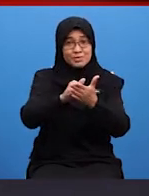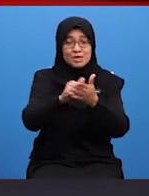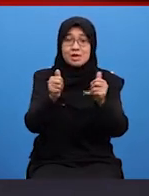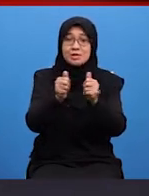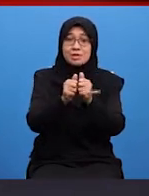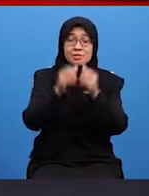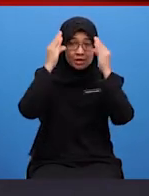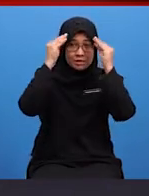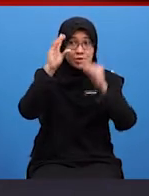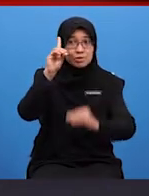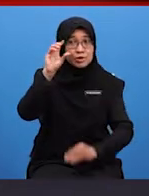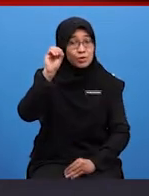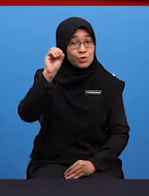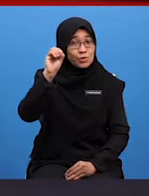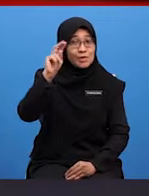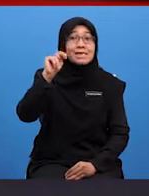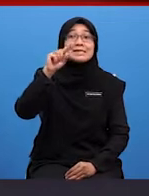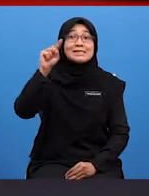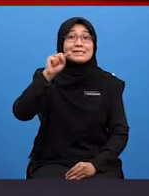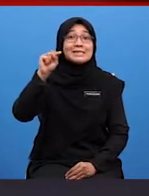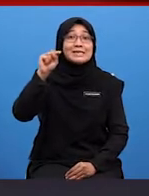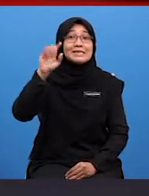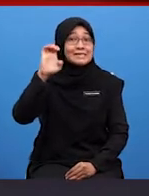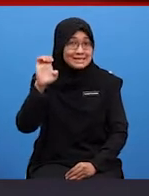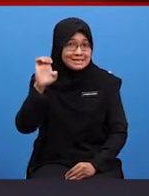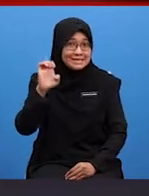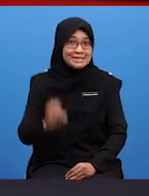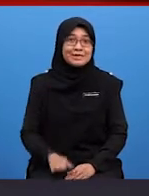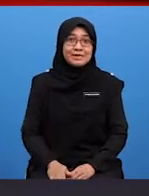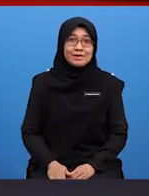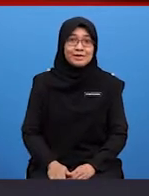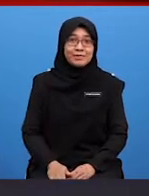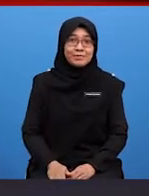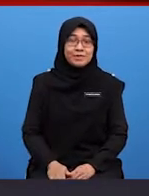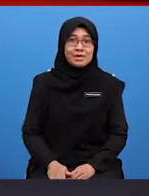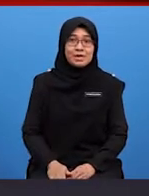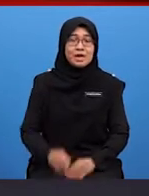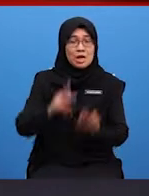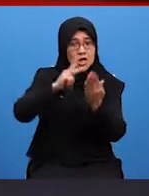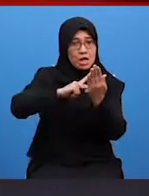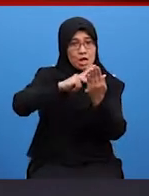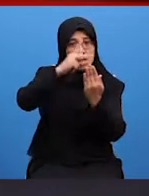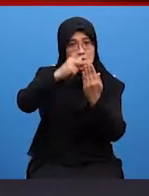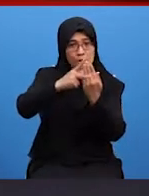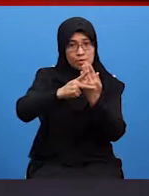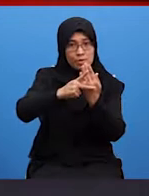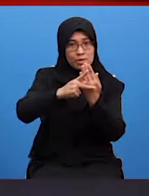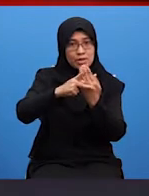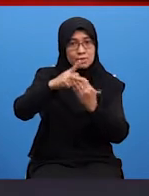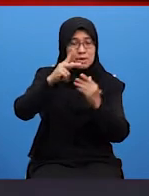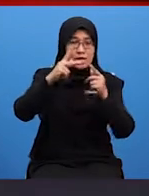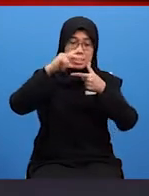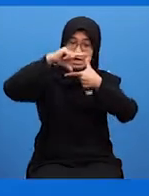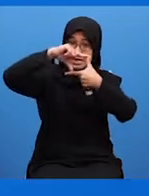Cikgu Dons Dalam program Canvas SV Dan pastinya hari ini kita akan membincangkan Satu topik yang